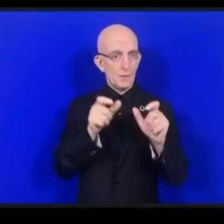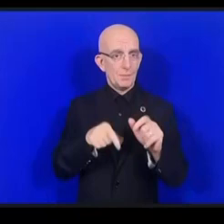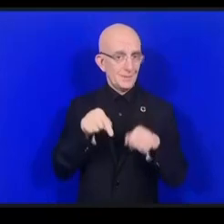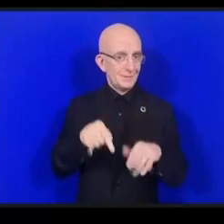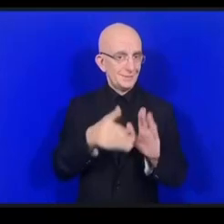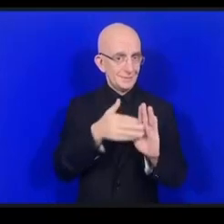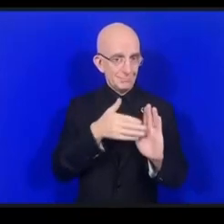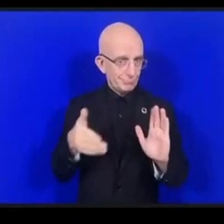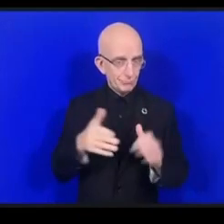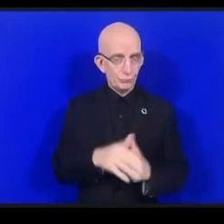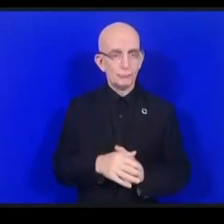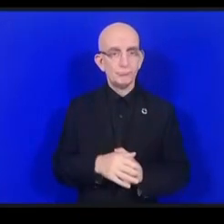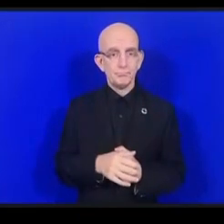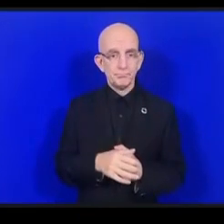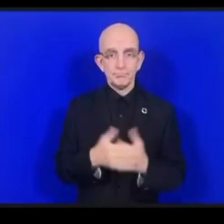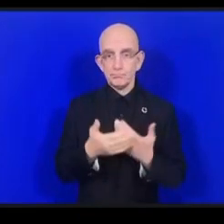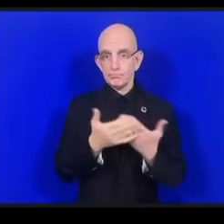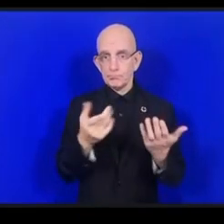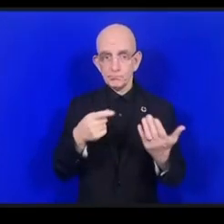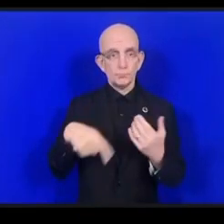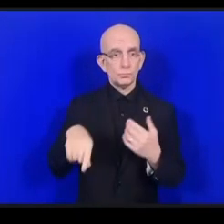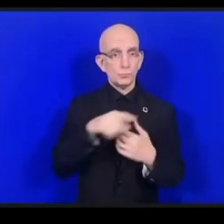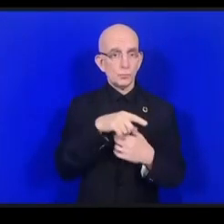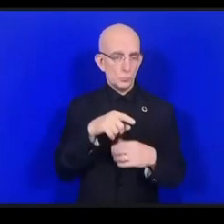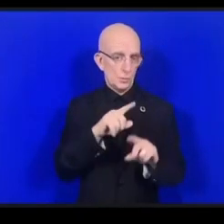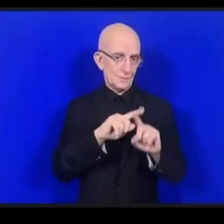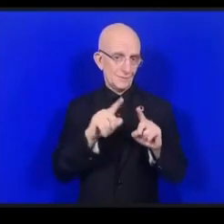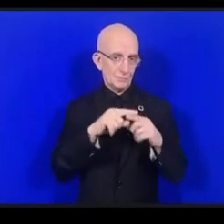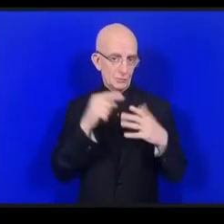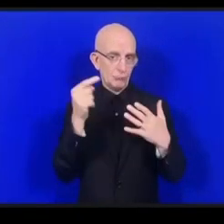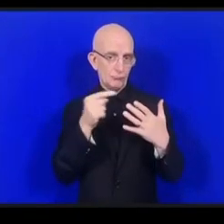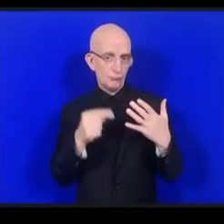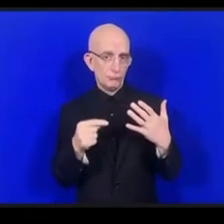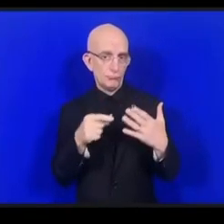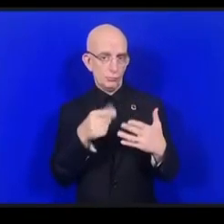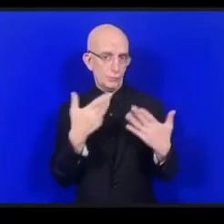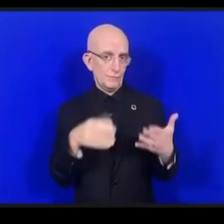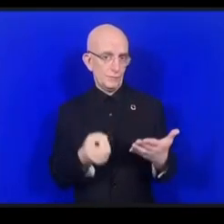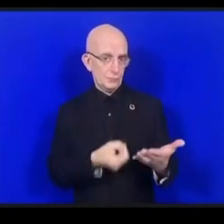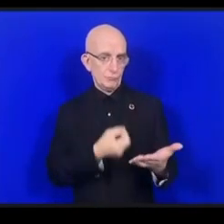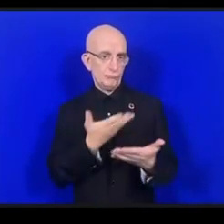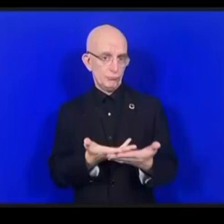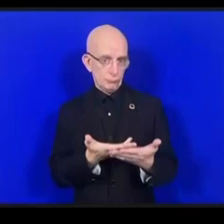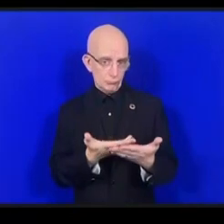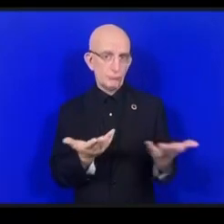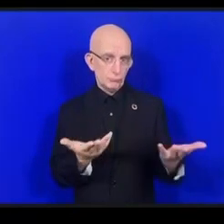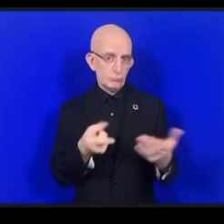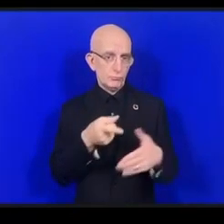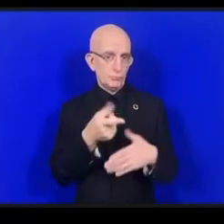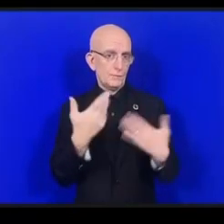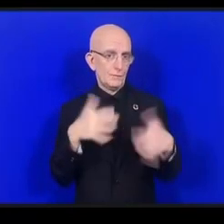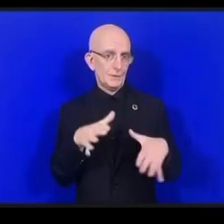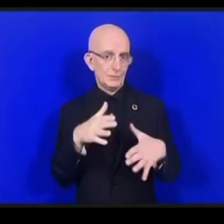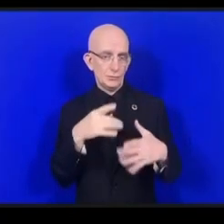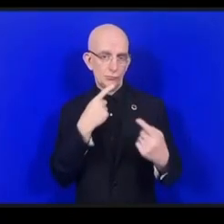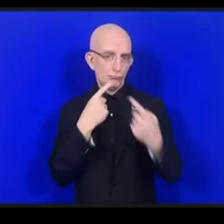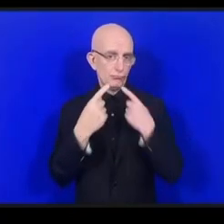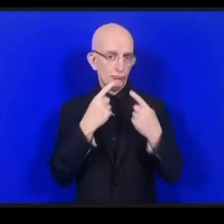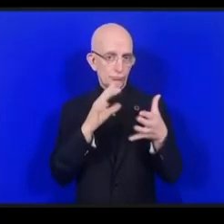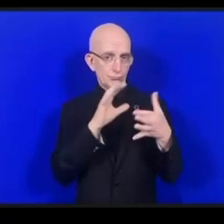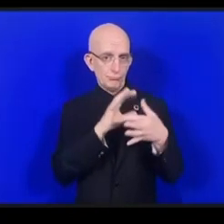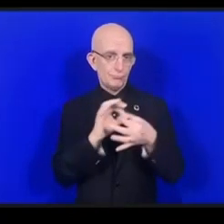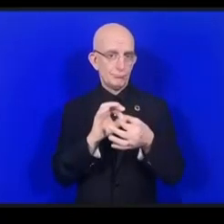وعلى التطرق إلى كل هذه الموضوعات التي ذكرتها أنت تحدثت عن